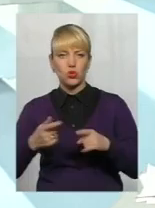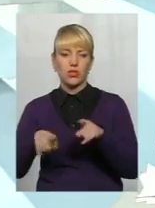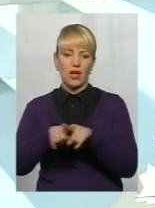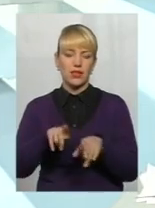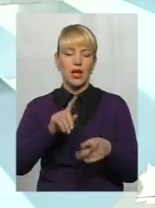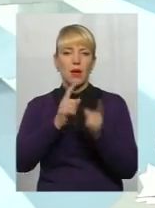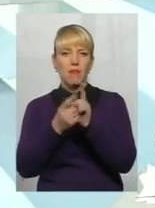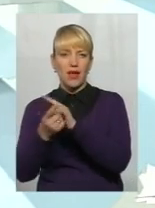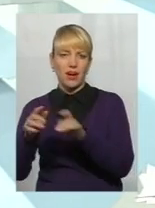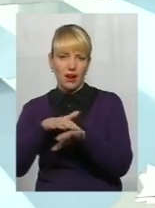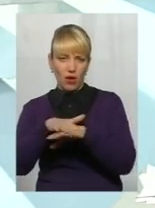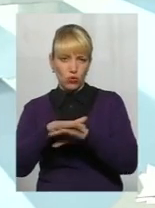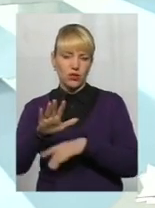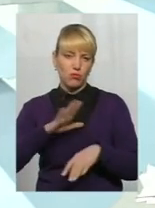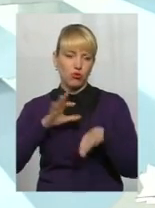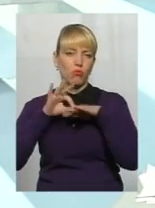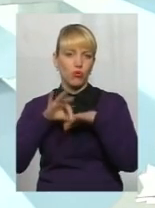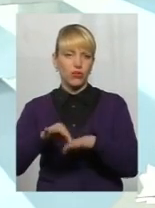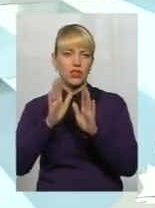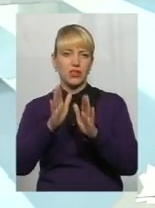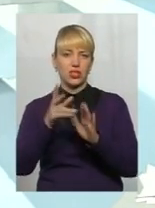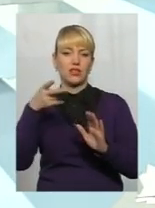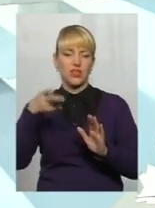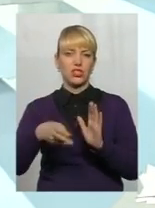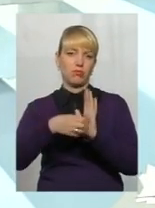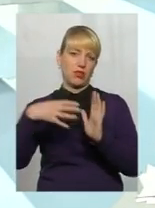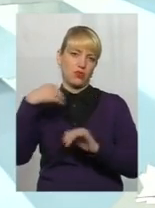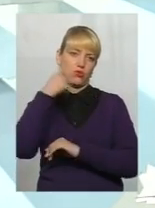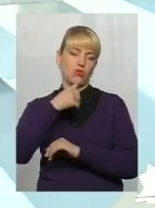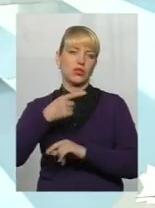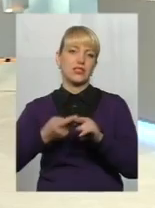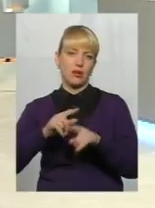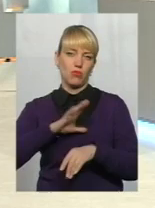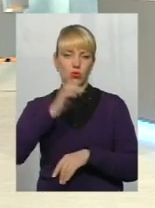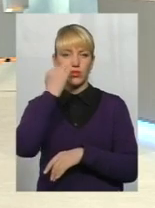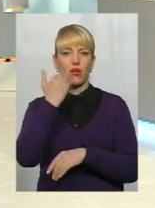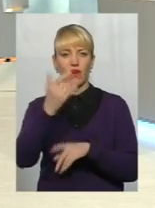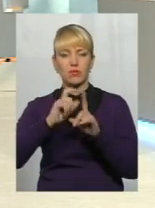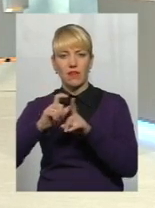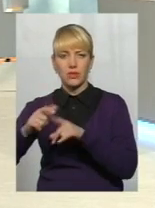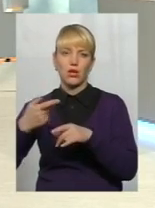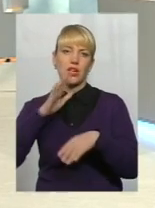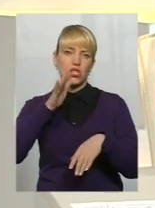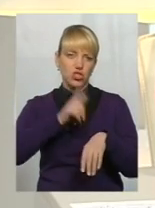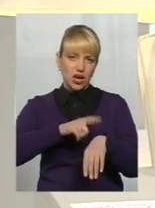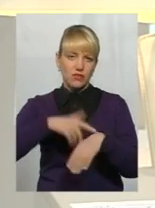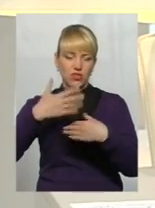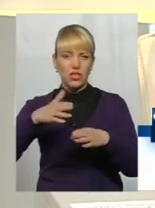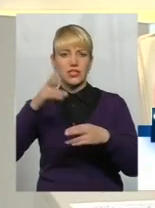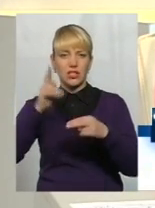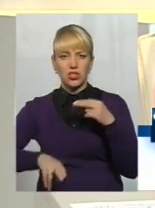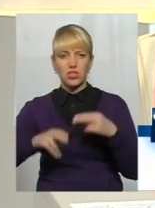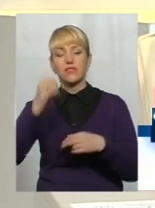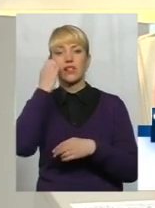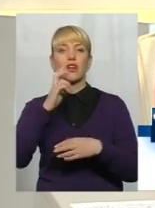прожиткового був проведений. Але це лише в 2015 році. Дякую вам за відповідь. Наш час сьогодні вийшов. Дякую всім,